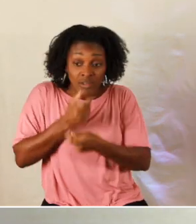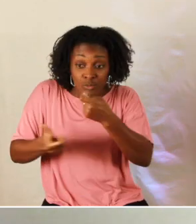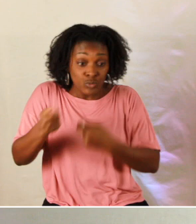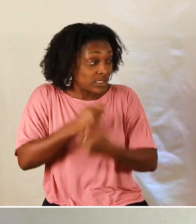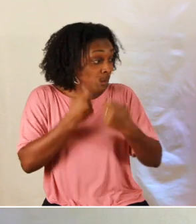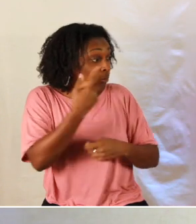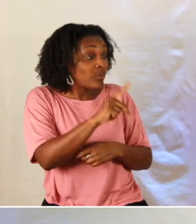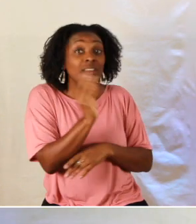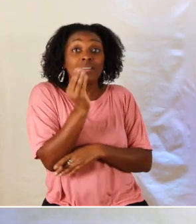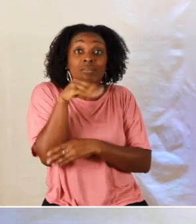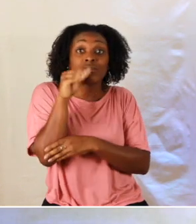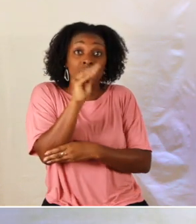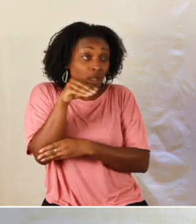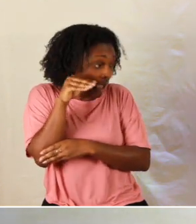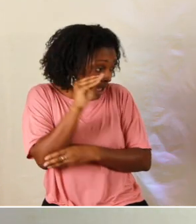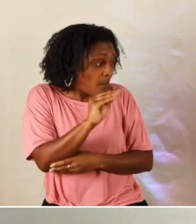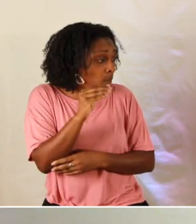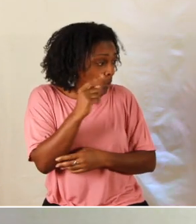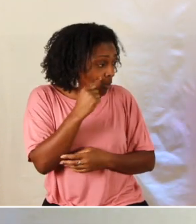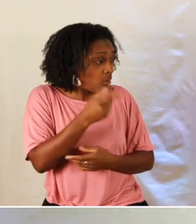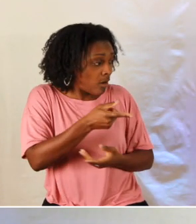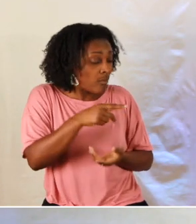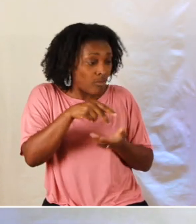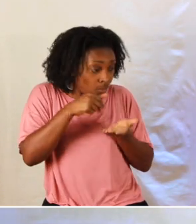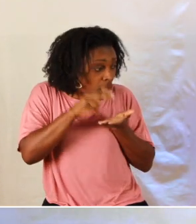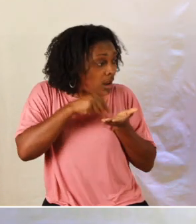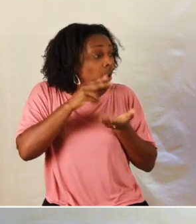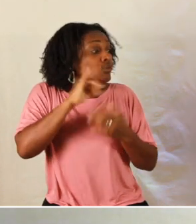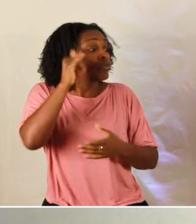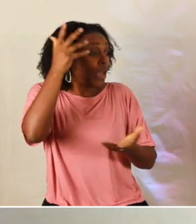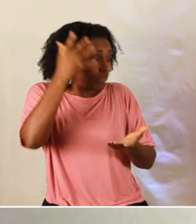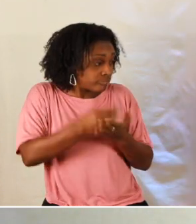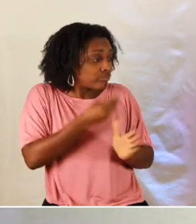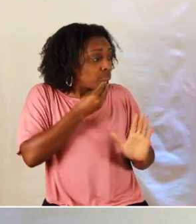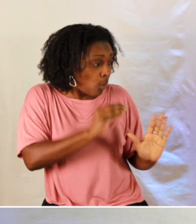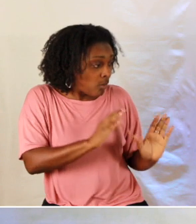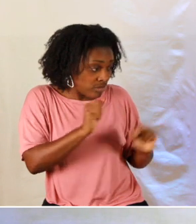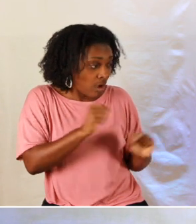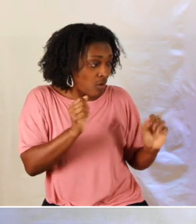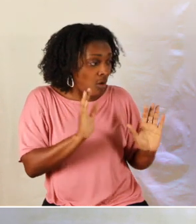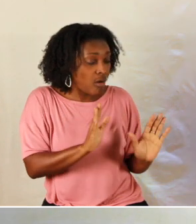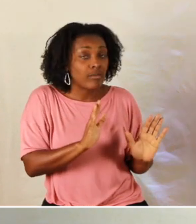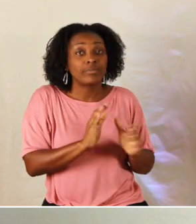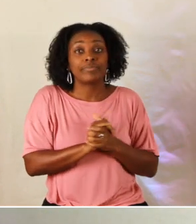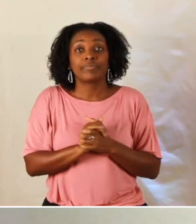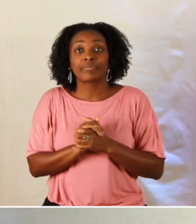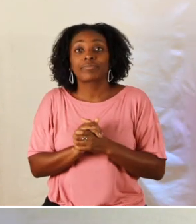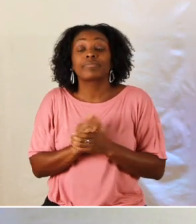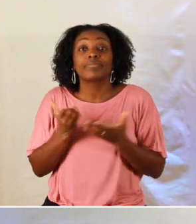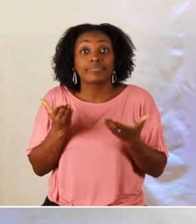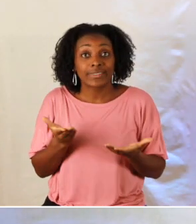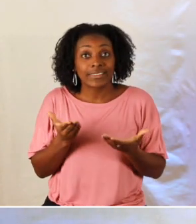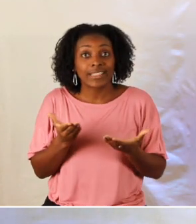chameaux jusqu'à ce qu'ils aient assez but amen donc comme je disais on récupère la